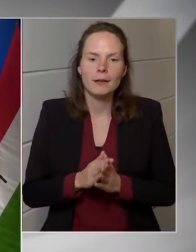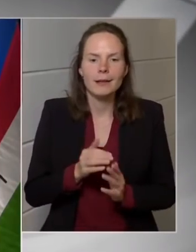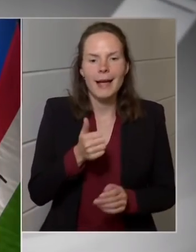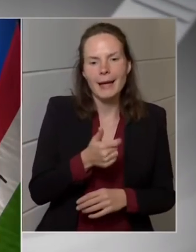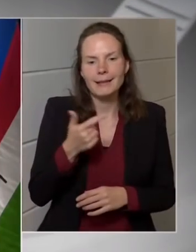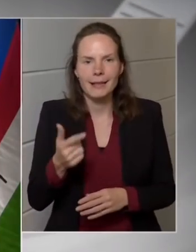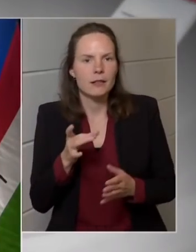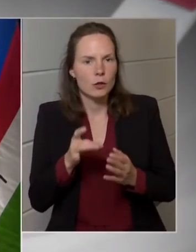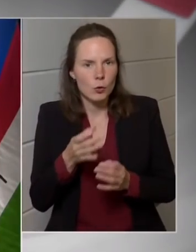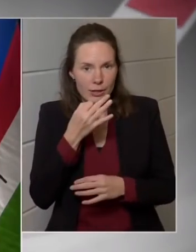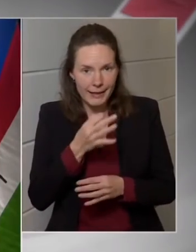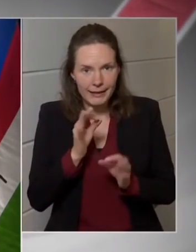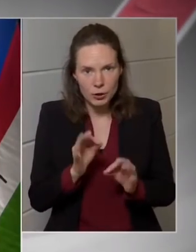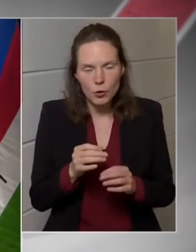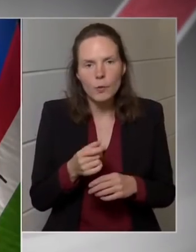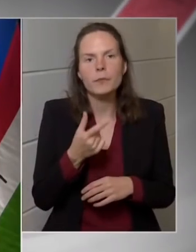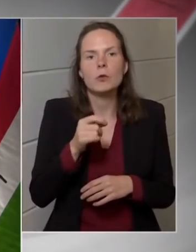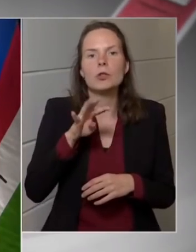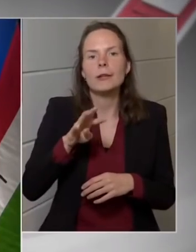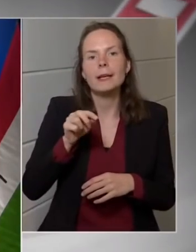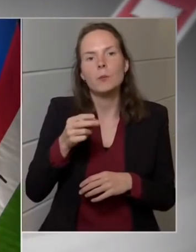kérdés, 24.hu